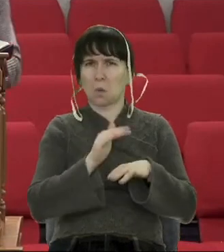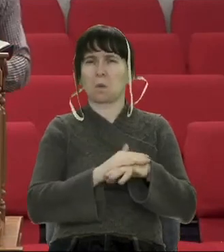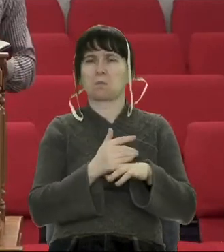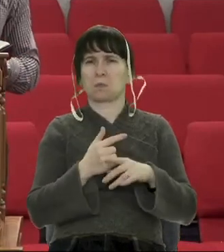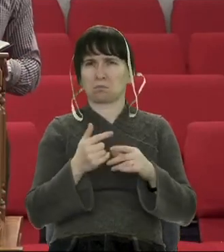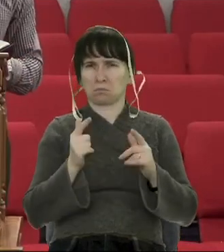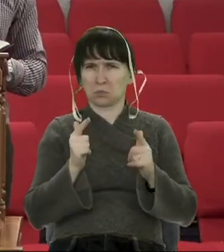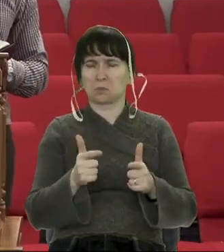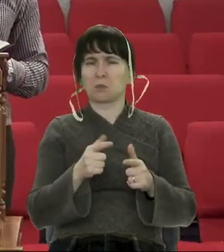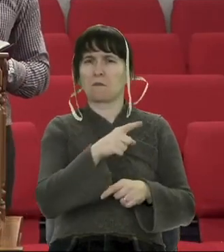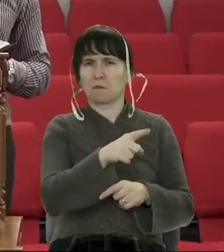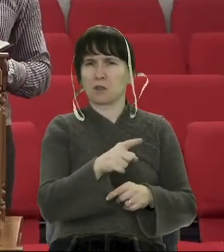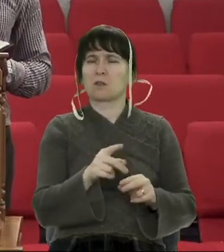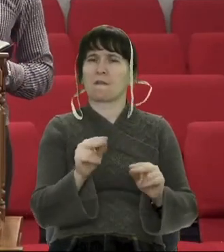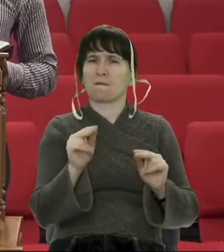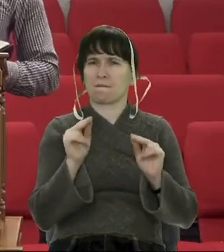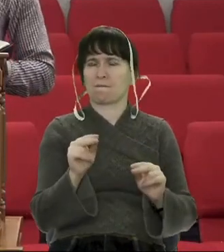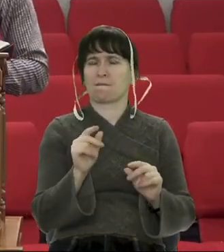вірних людей.